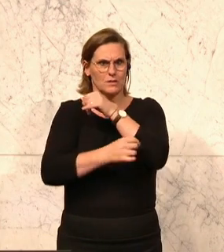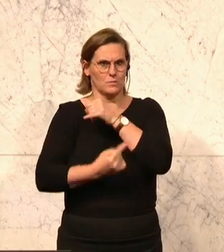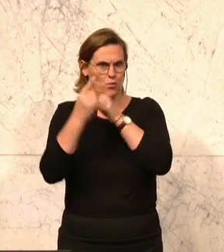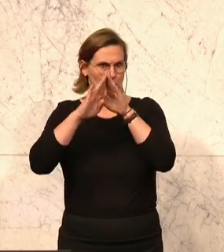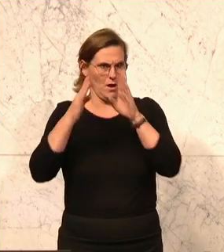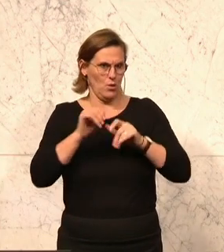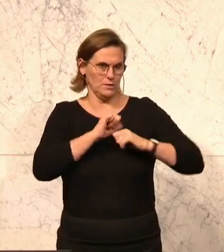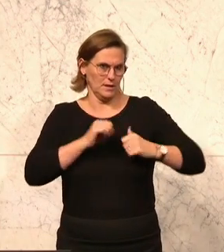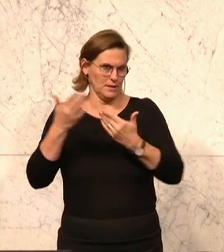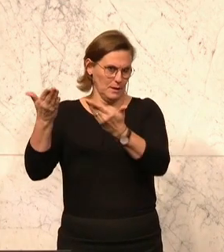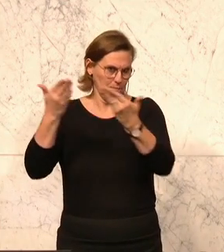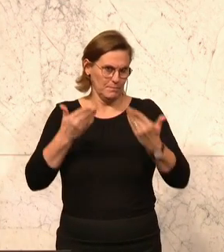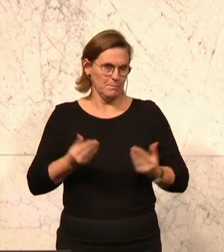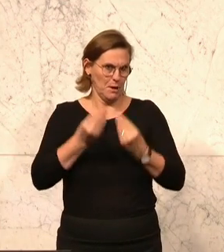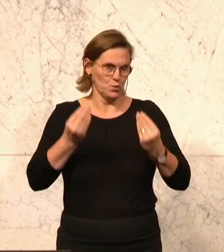begrüßen.